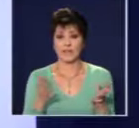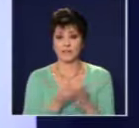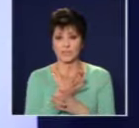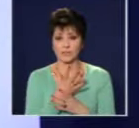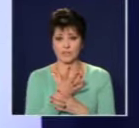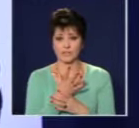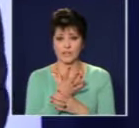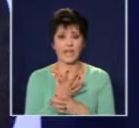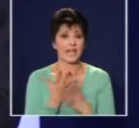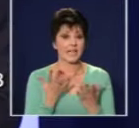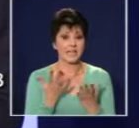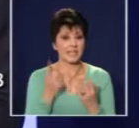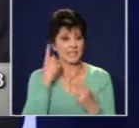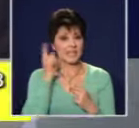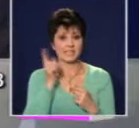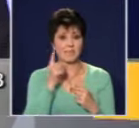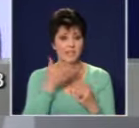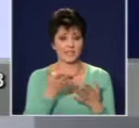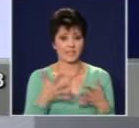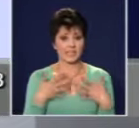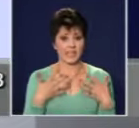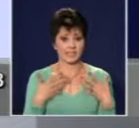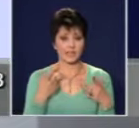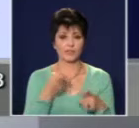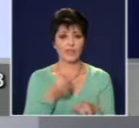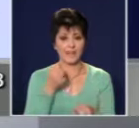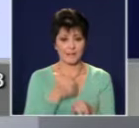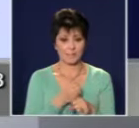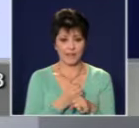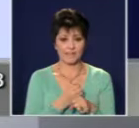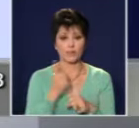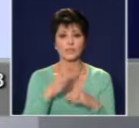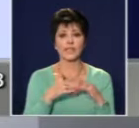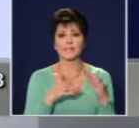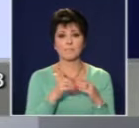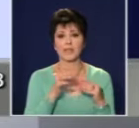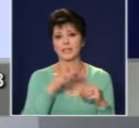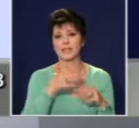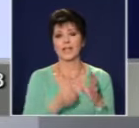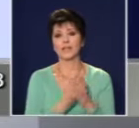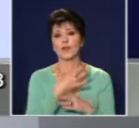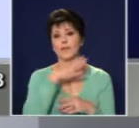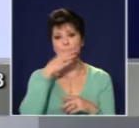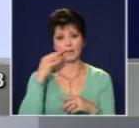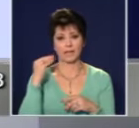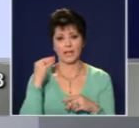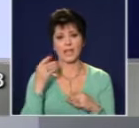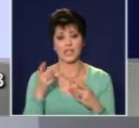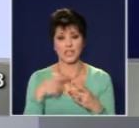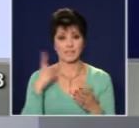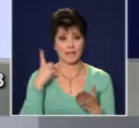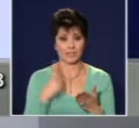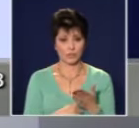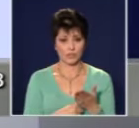Не знам дали ще се зарадвате, но това вече е направено от експертите на България. Ние сме категорични в това, че трябва да се